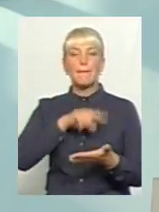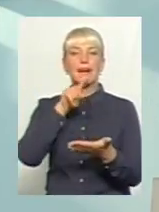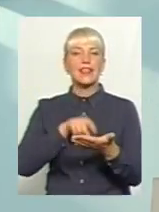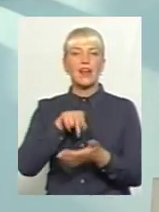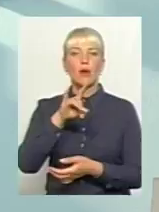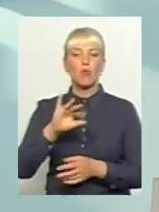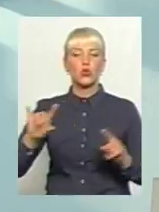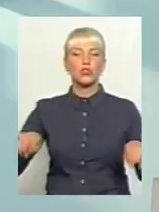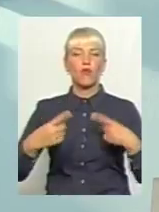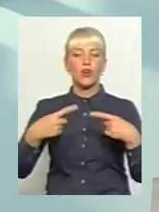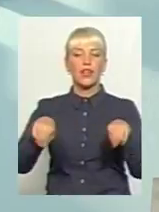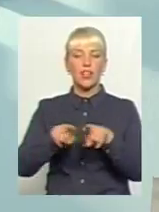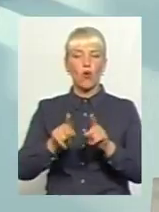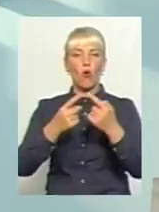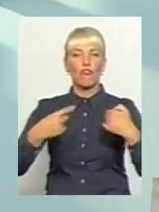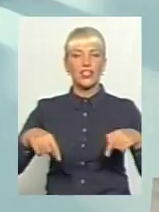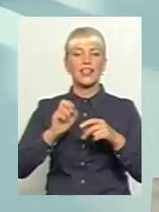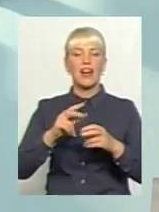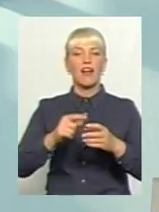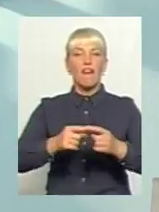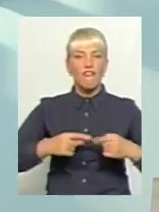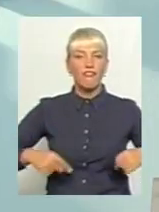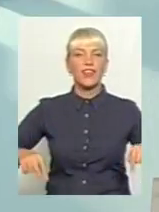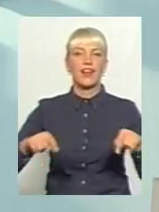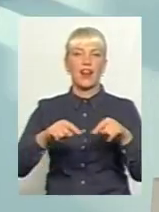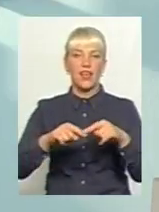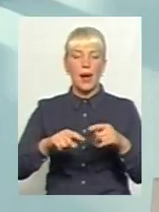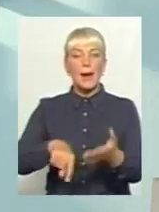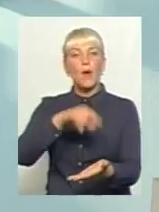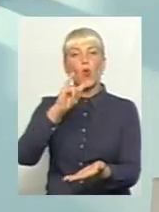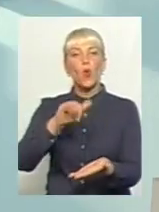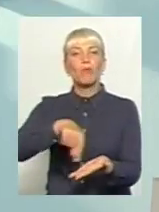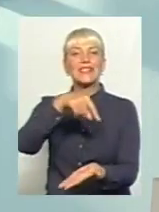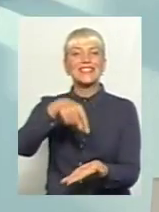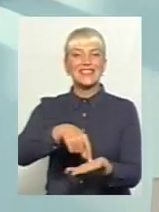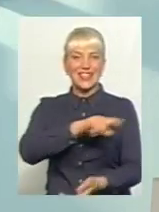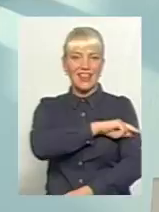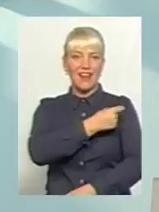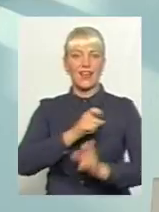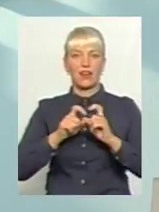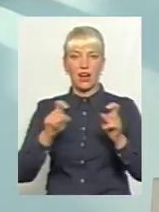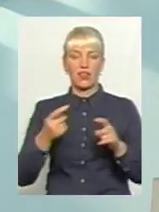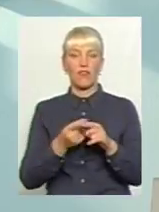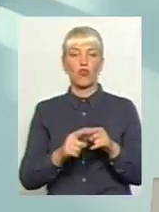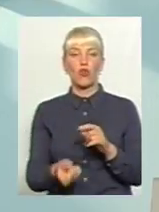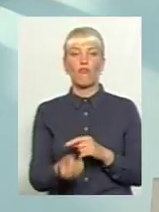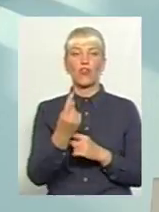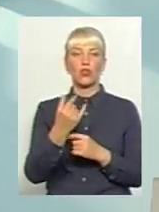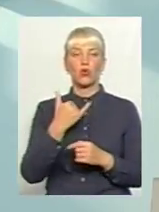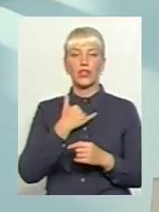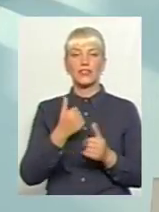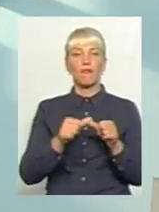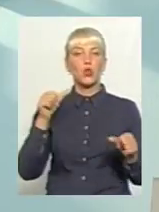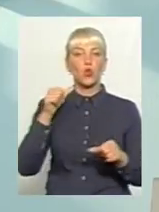відділення спочатку як філії в міській лікарні, воно виникло в нас в минулому